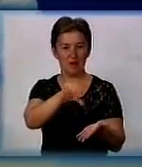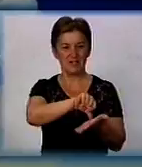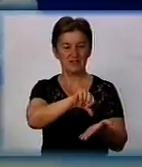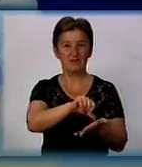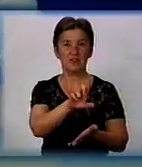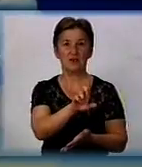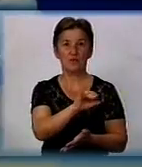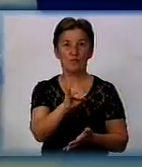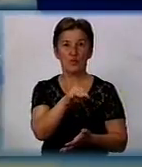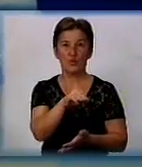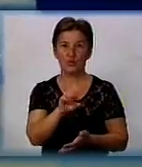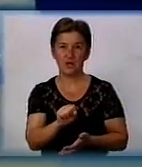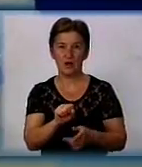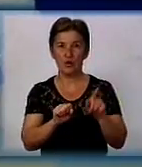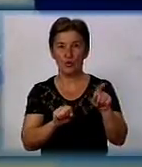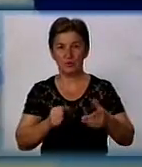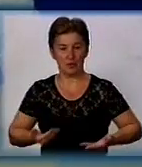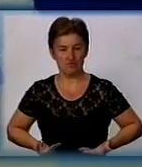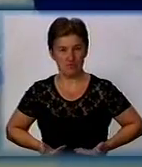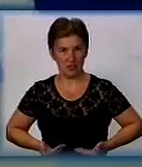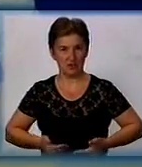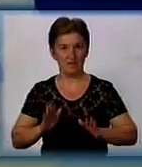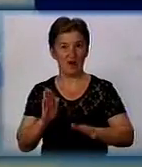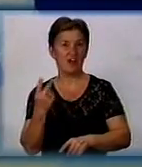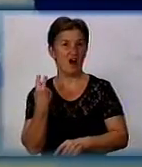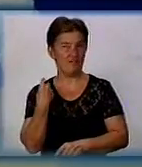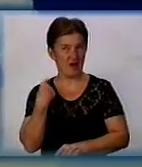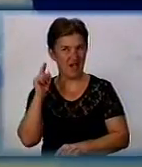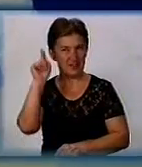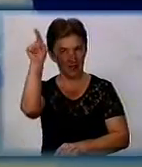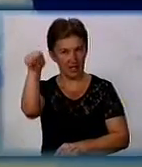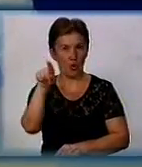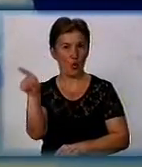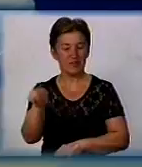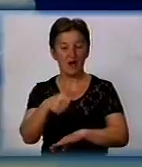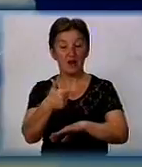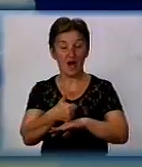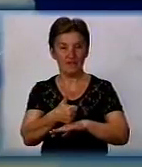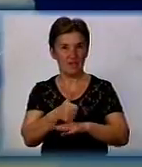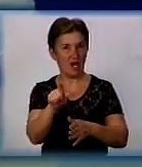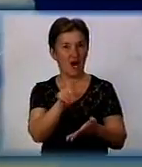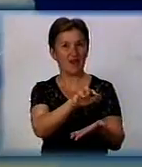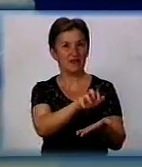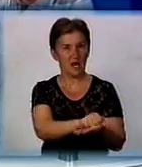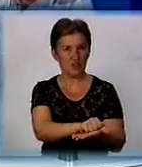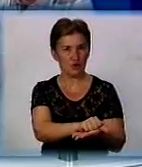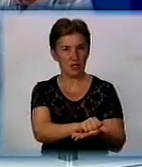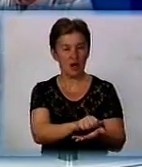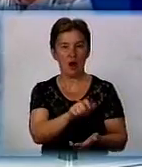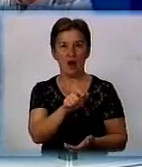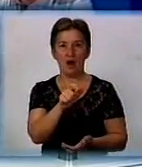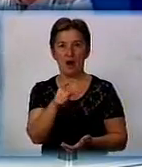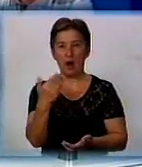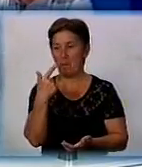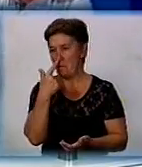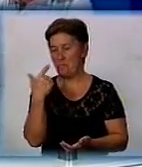Він проживає в основному в Ангелії. Він главний арендатор. І треба сказати, що предыдуща